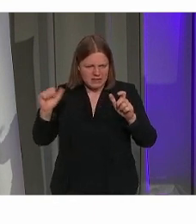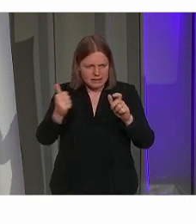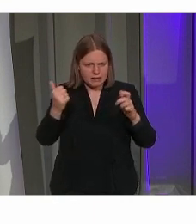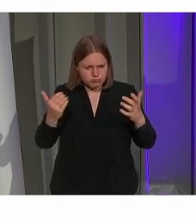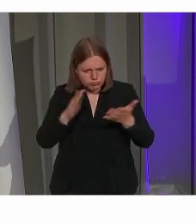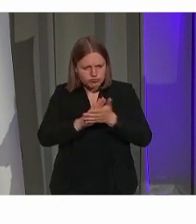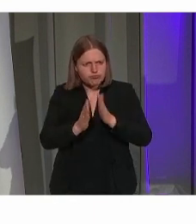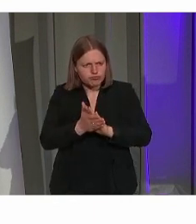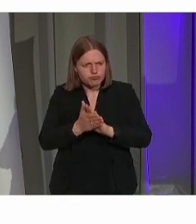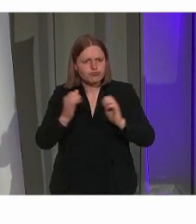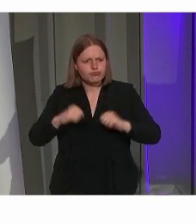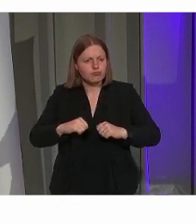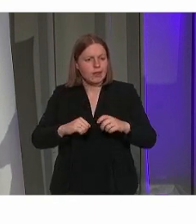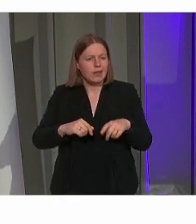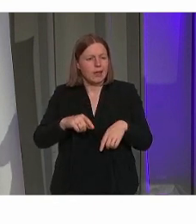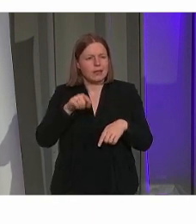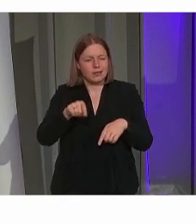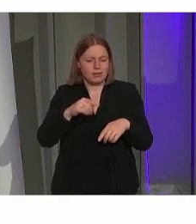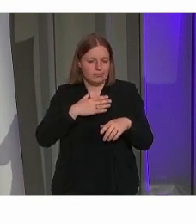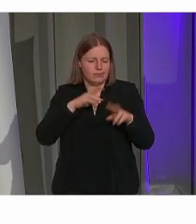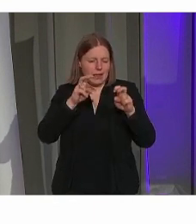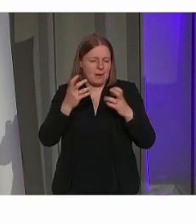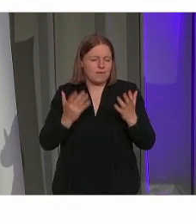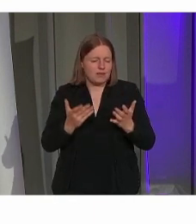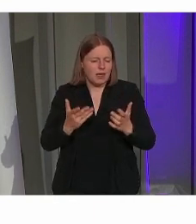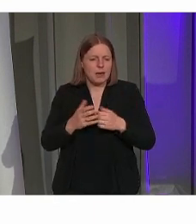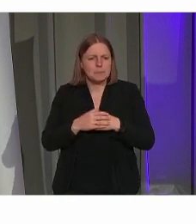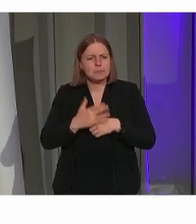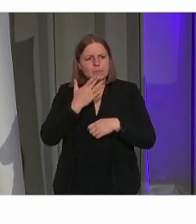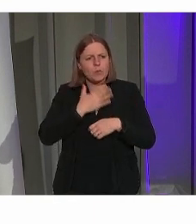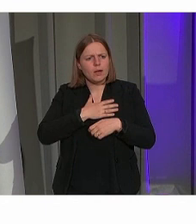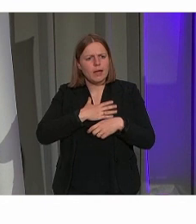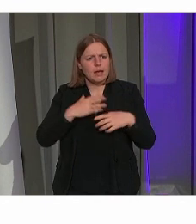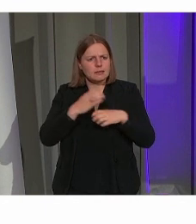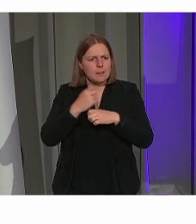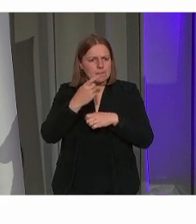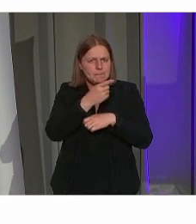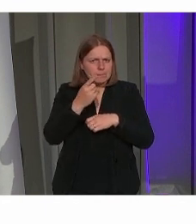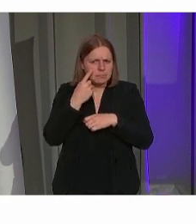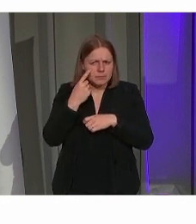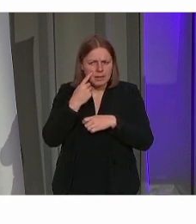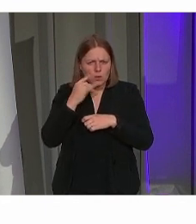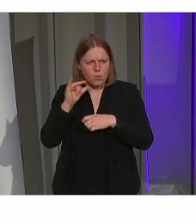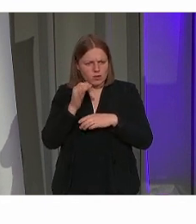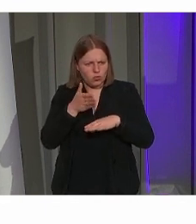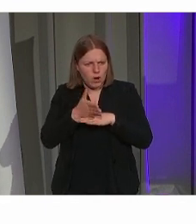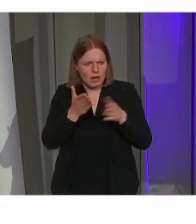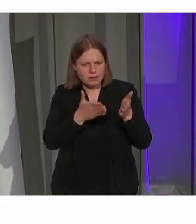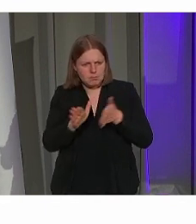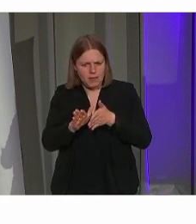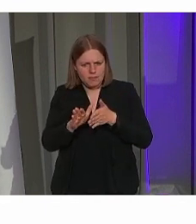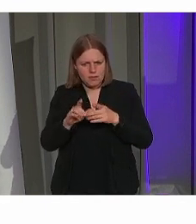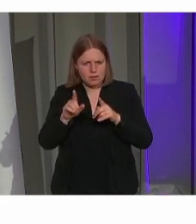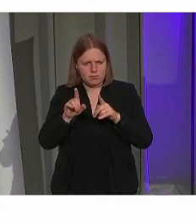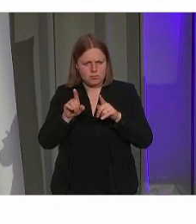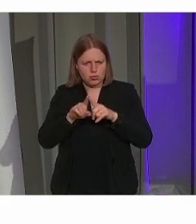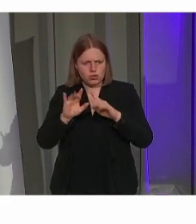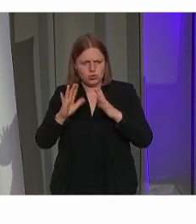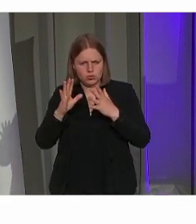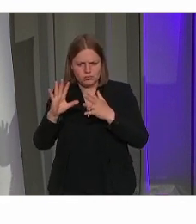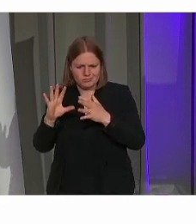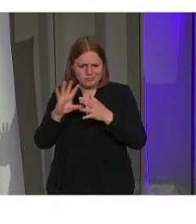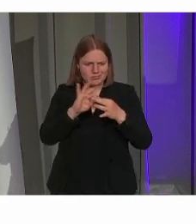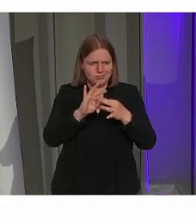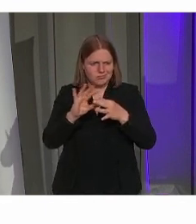topic van mijn uiteenzetting. Ik wil met jullie eventjes kijken naar dat toegankelijkheidsplan en wat de linken dan precies zijn met